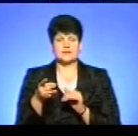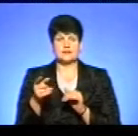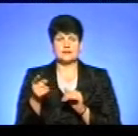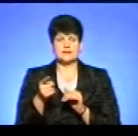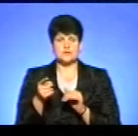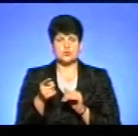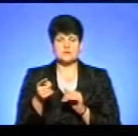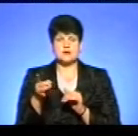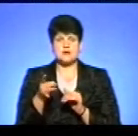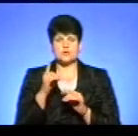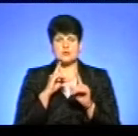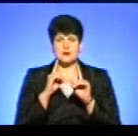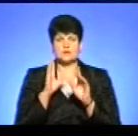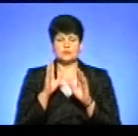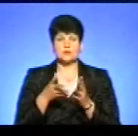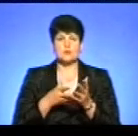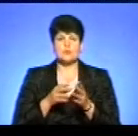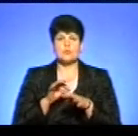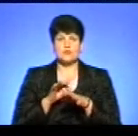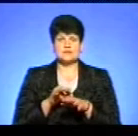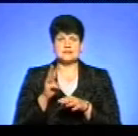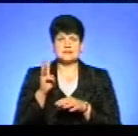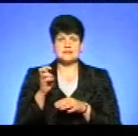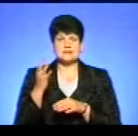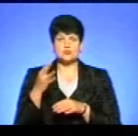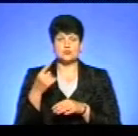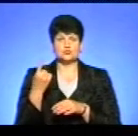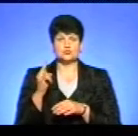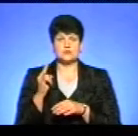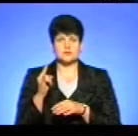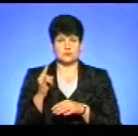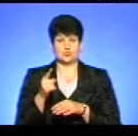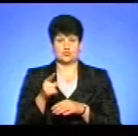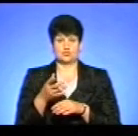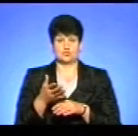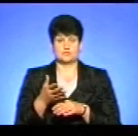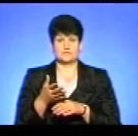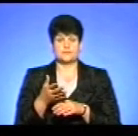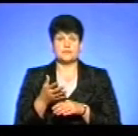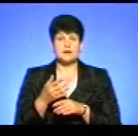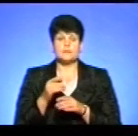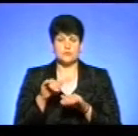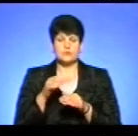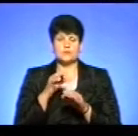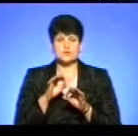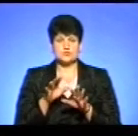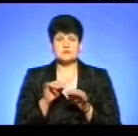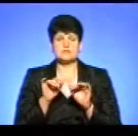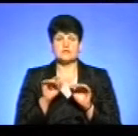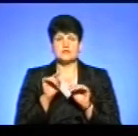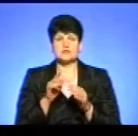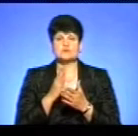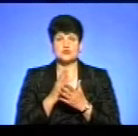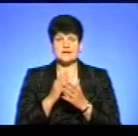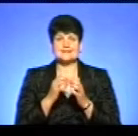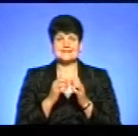районна рада буде здійснювати за 341 дитину. Я згодом поясню, справа в тім, що є